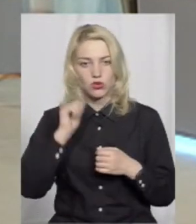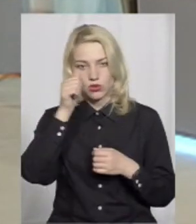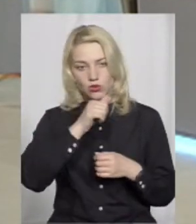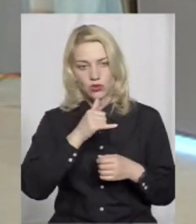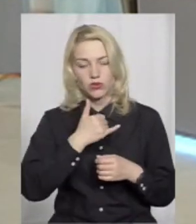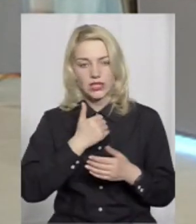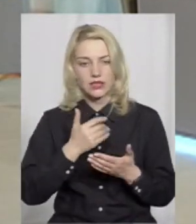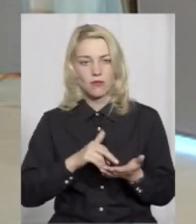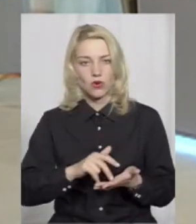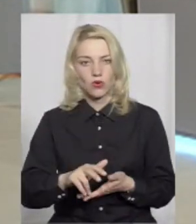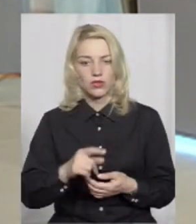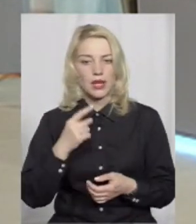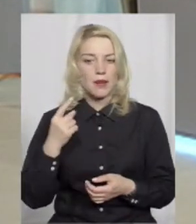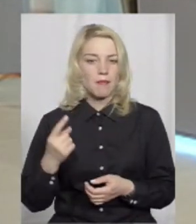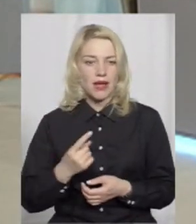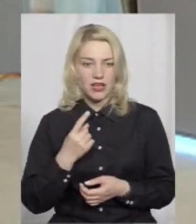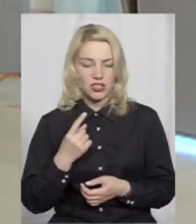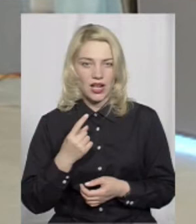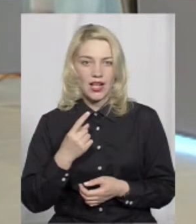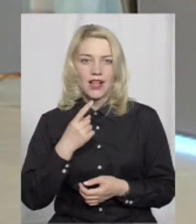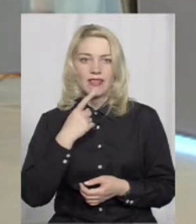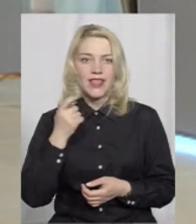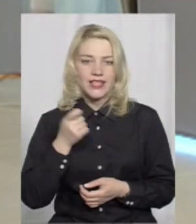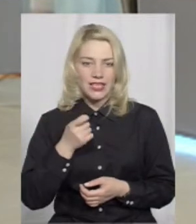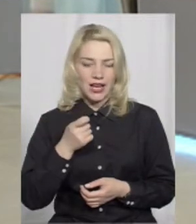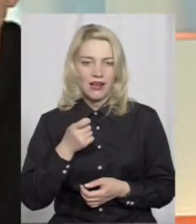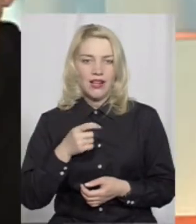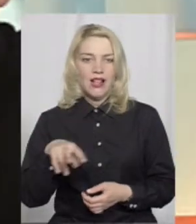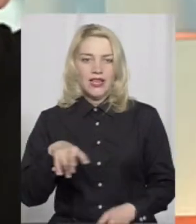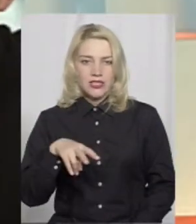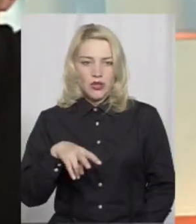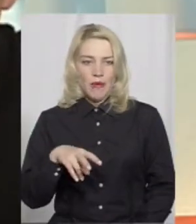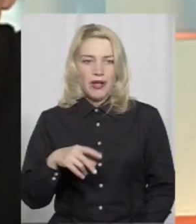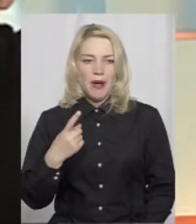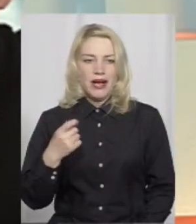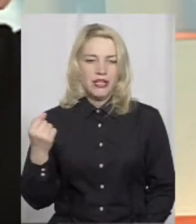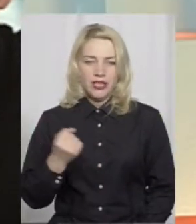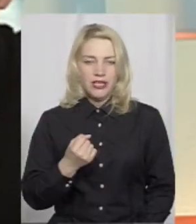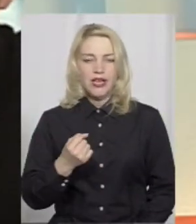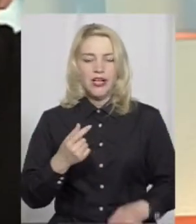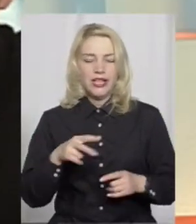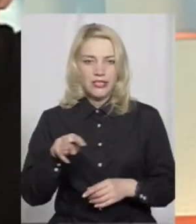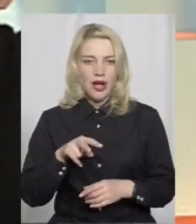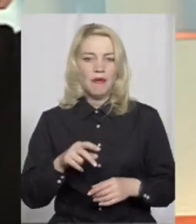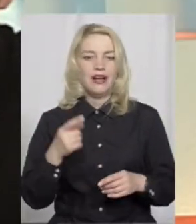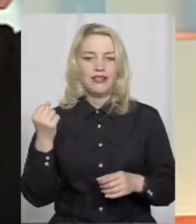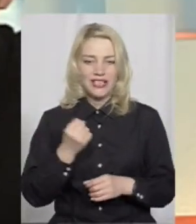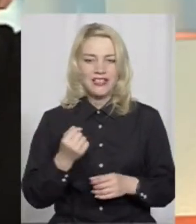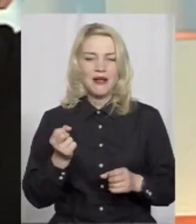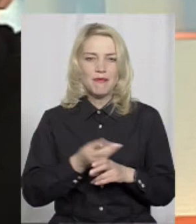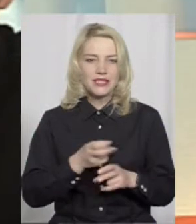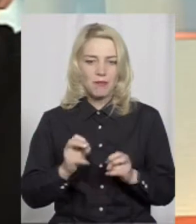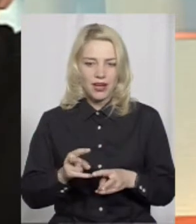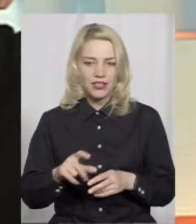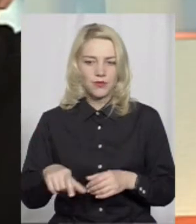У нас проходить перша неділя листопада, перший тиждень листопада, це тиждень безпеки дорожнього руху. І